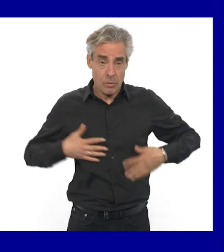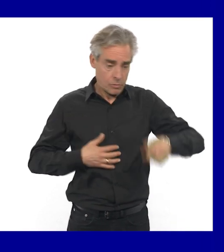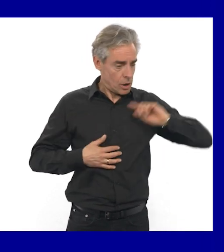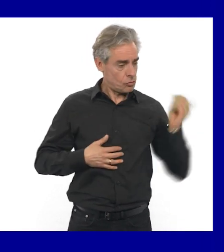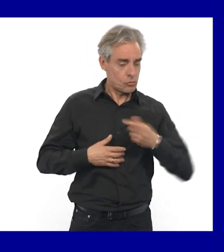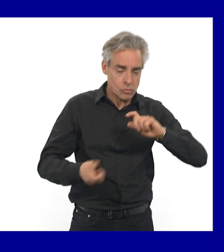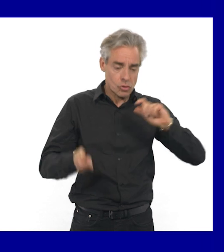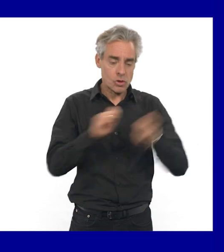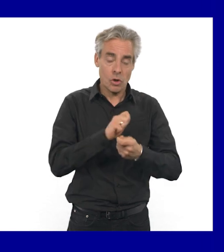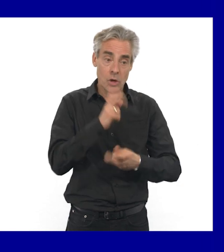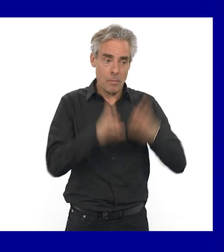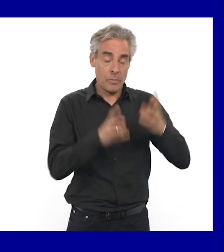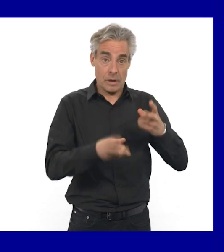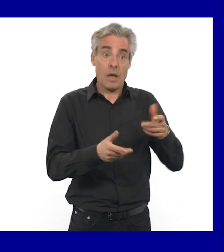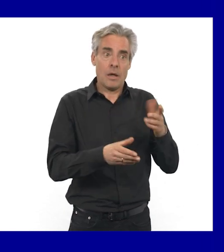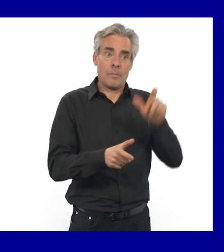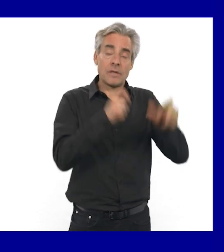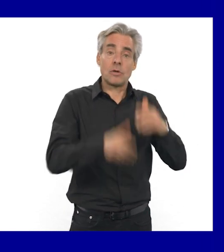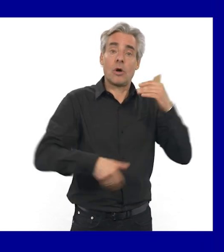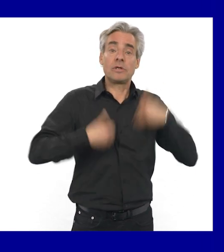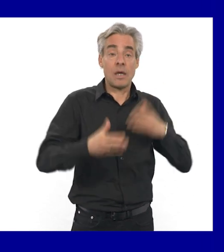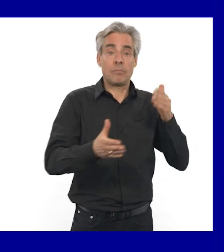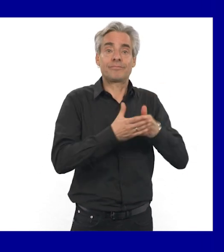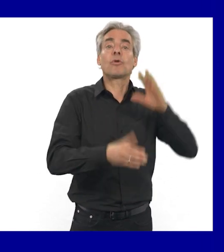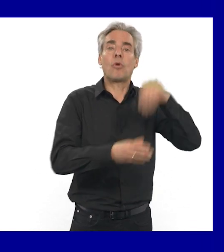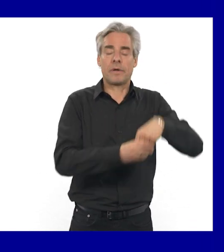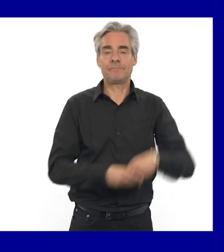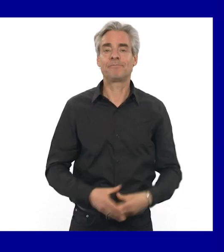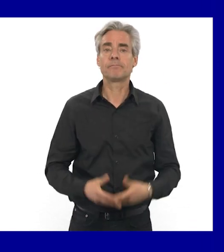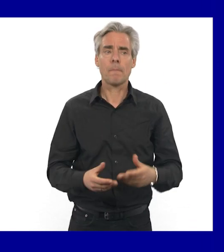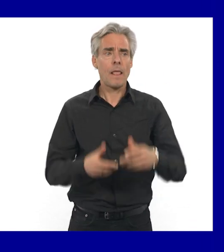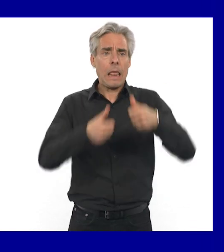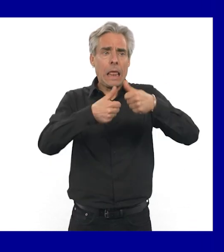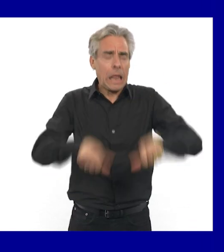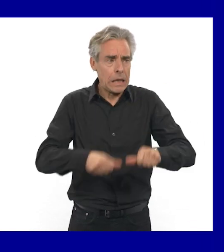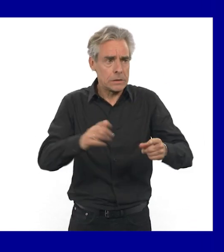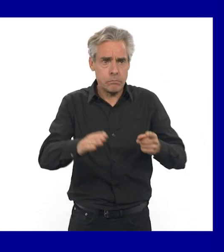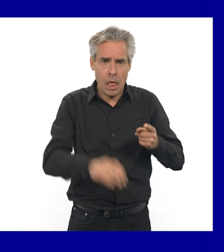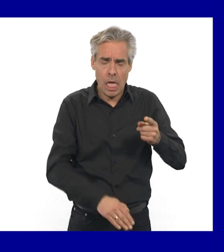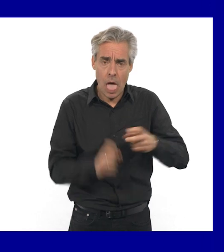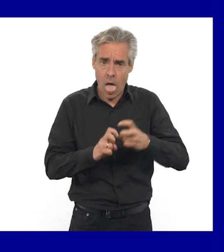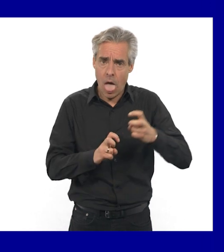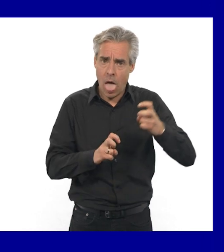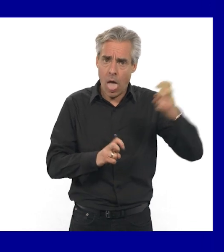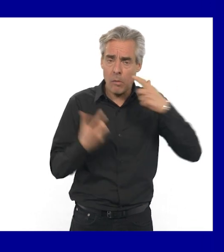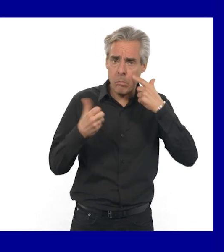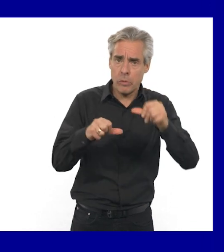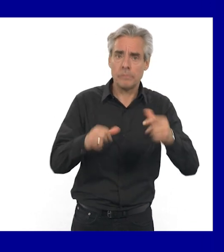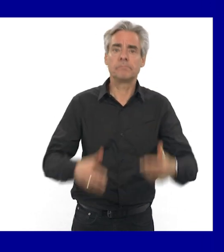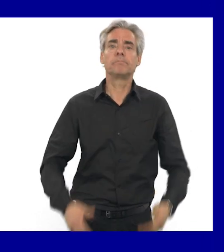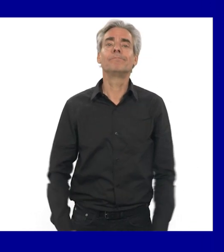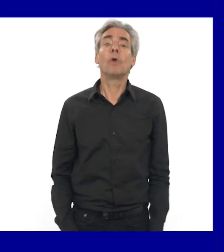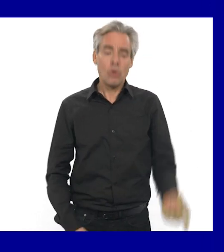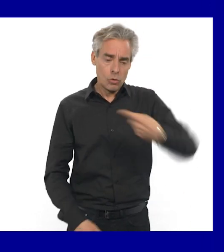comportement chez certains dont les personnes en situation de handicap. La sédentarité a augmenté de façon significative.